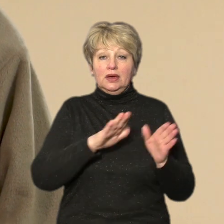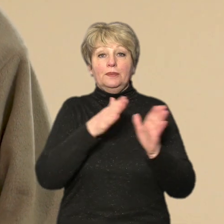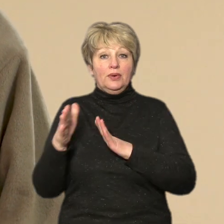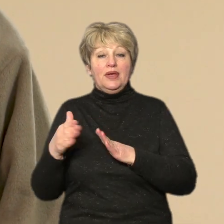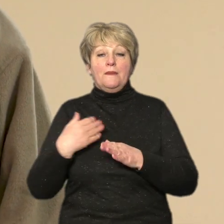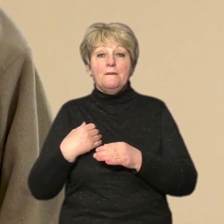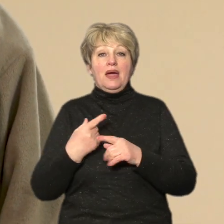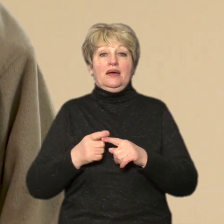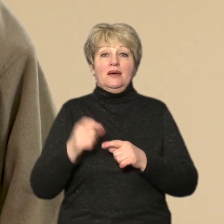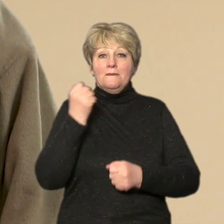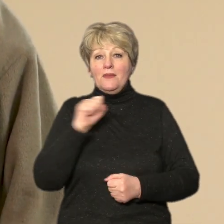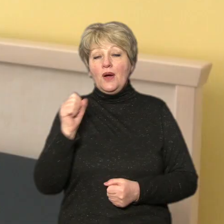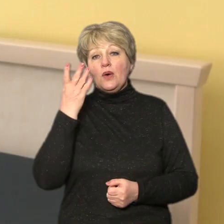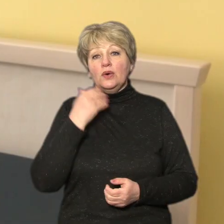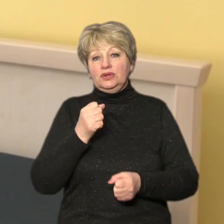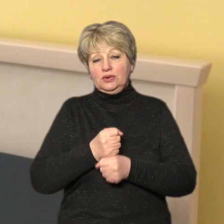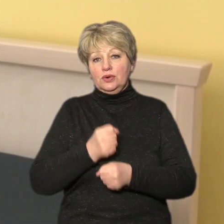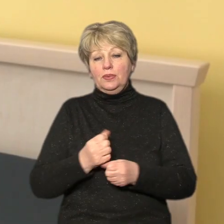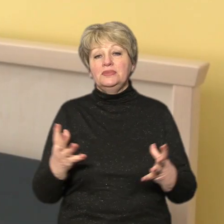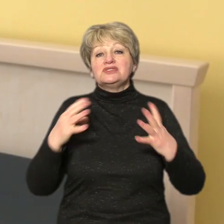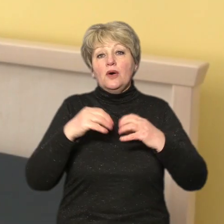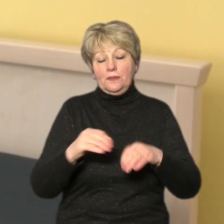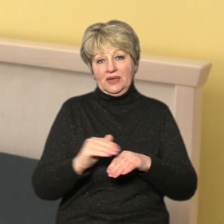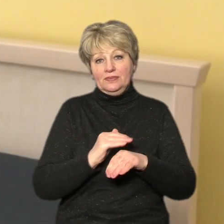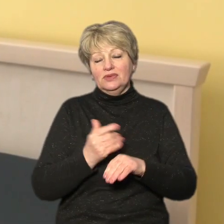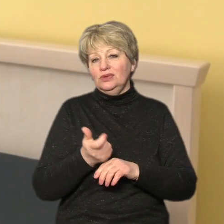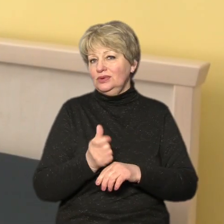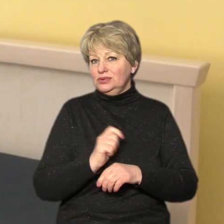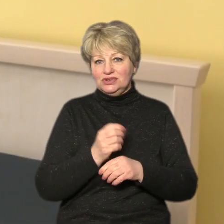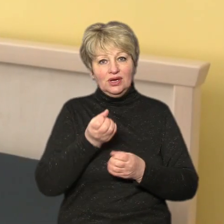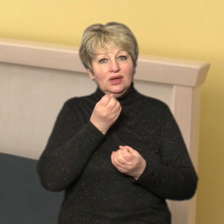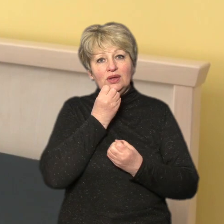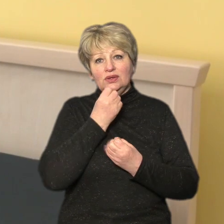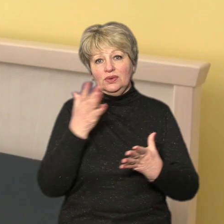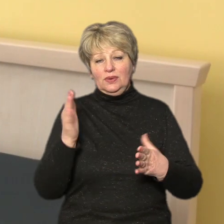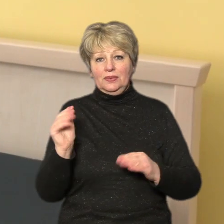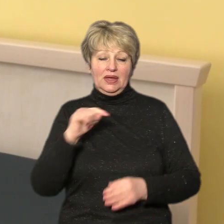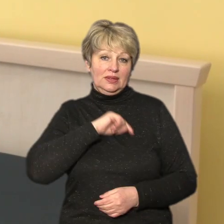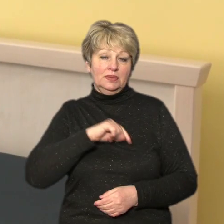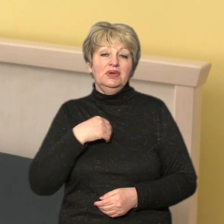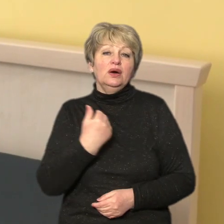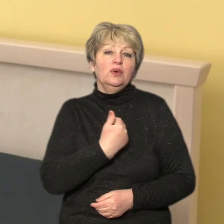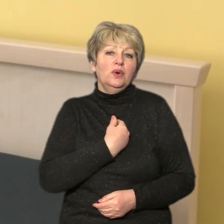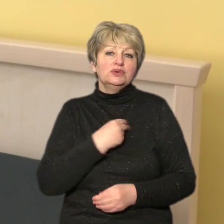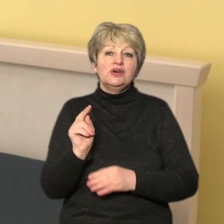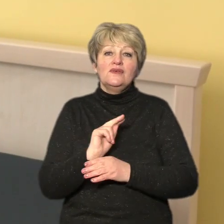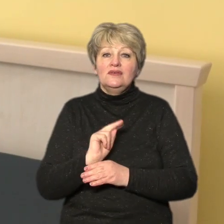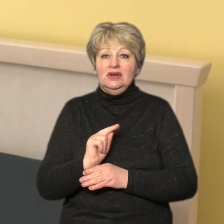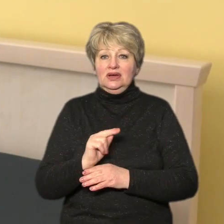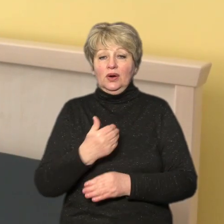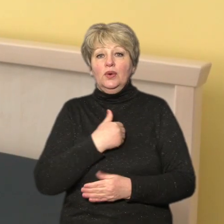звісно, коли робимо спільну добру. Дуже добрий настрій. Я хочу вилікуватися, я хочу ходити,